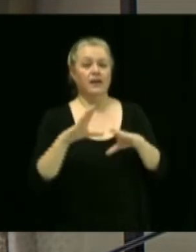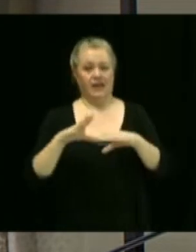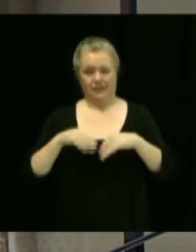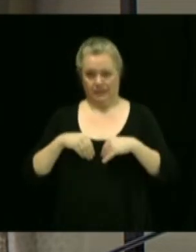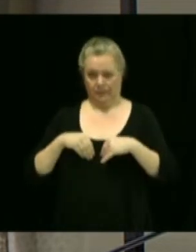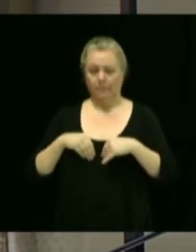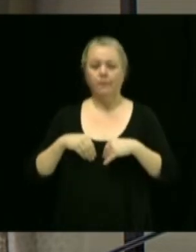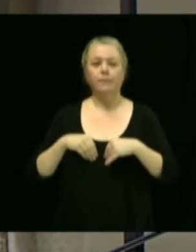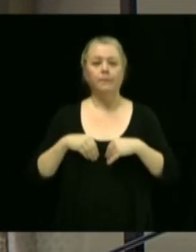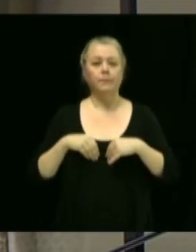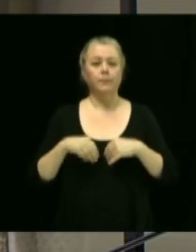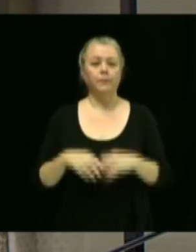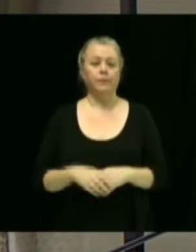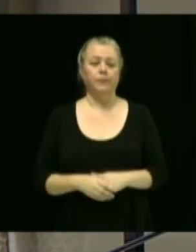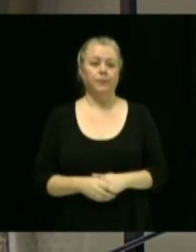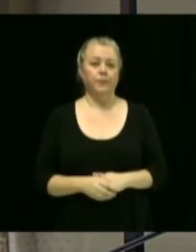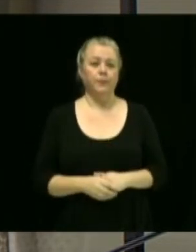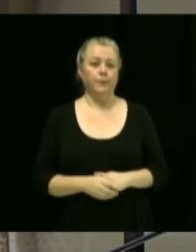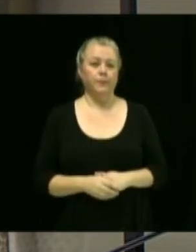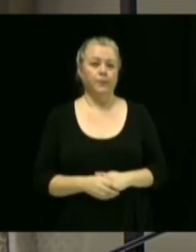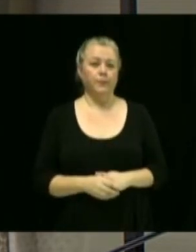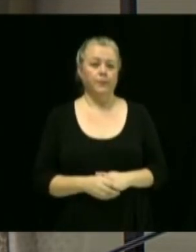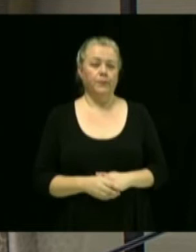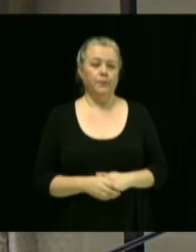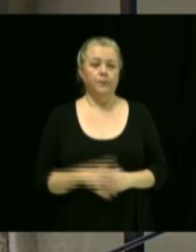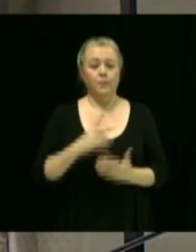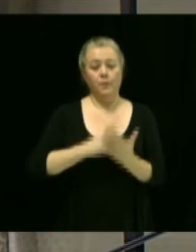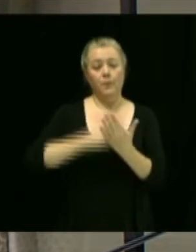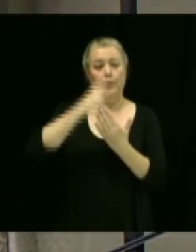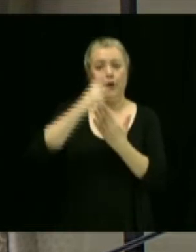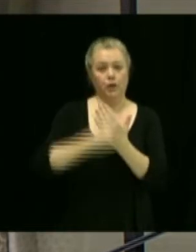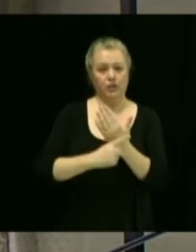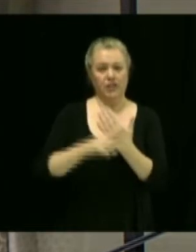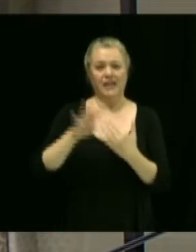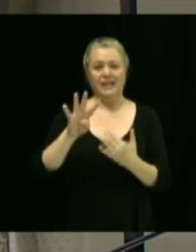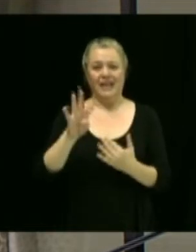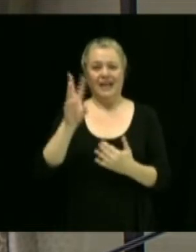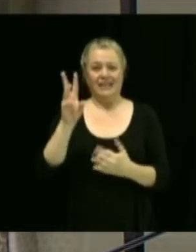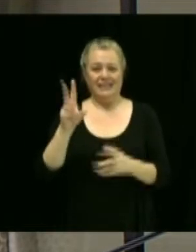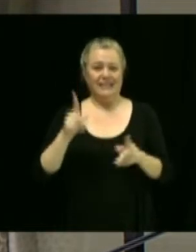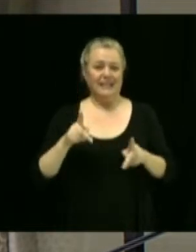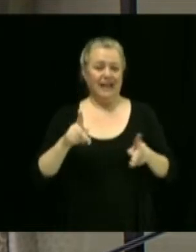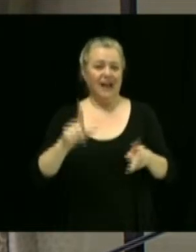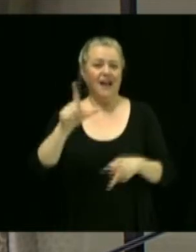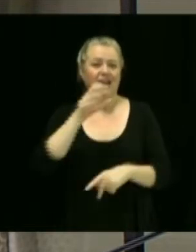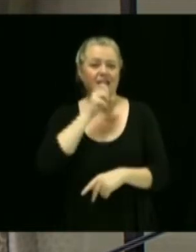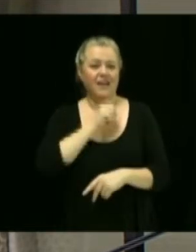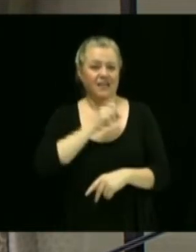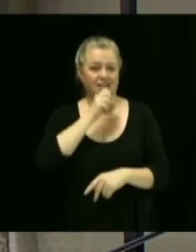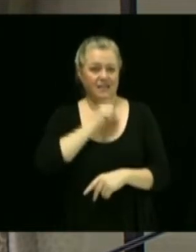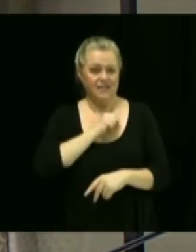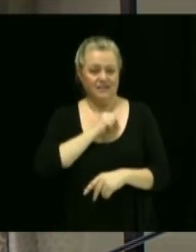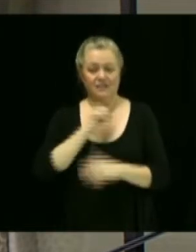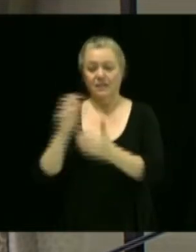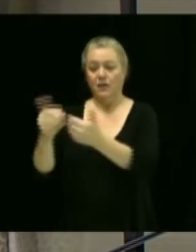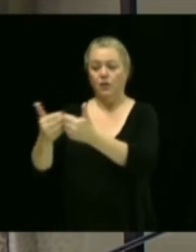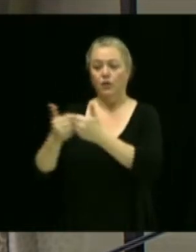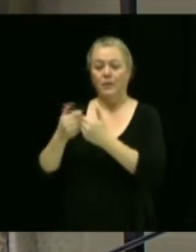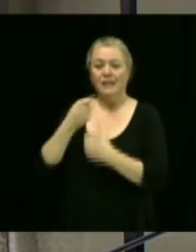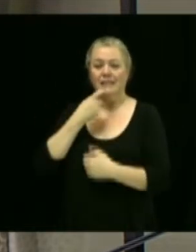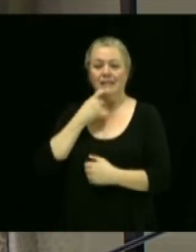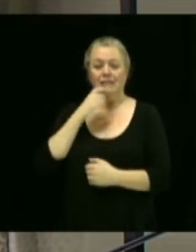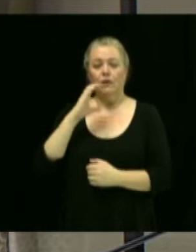club de golf. Projet du 46 rend l'INES formulé par Côté